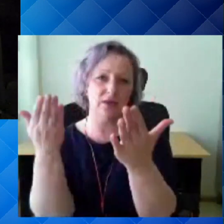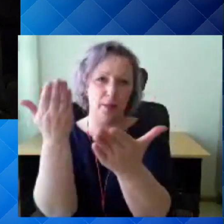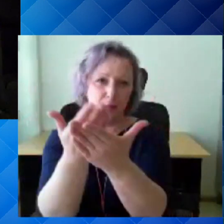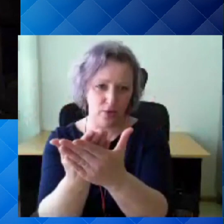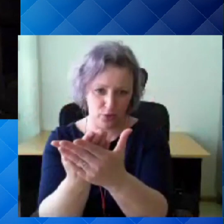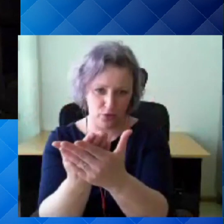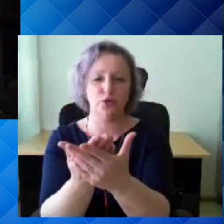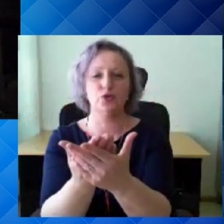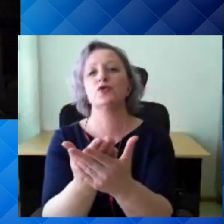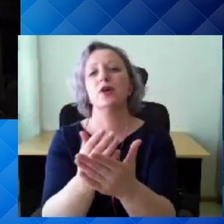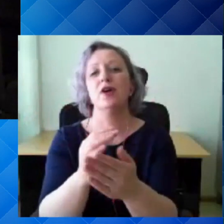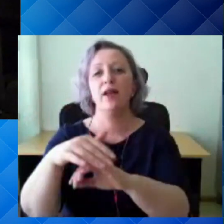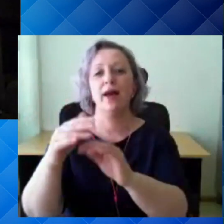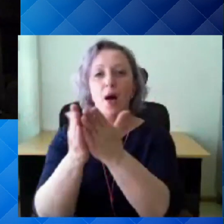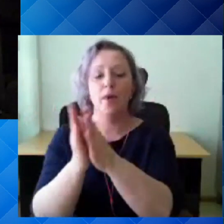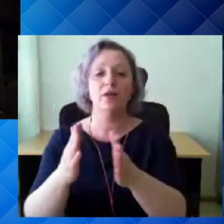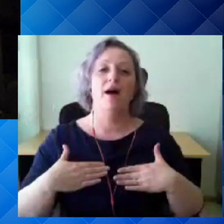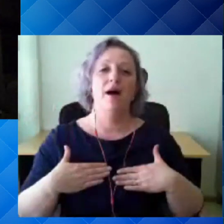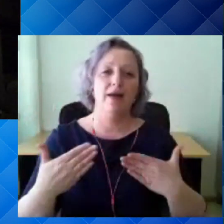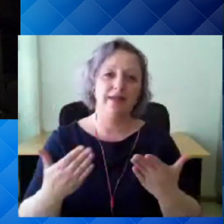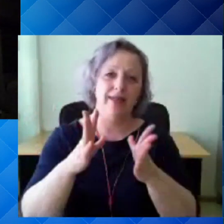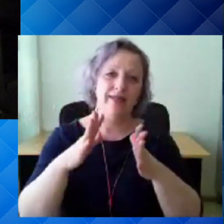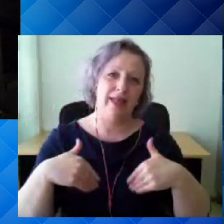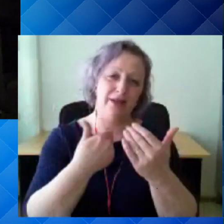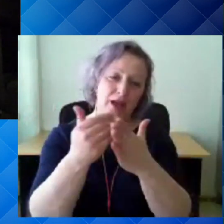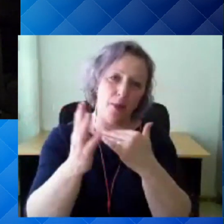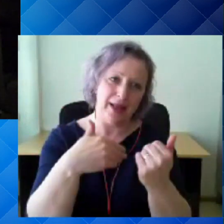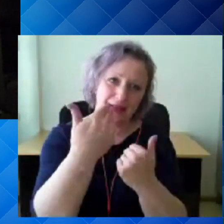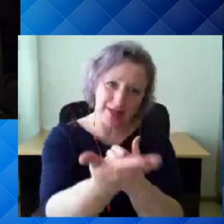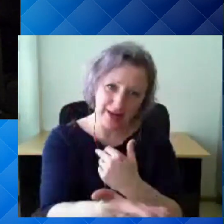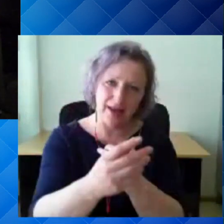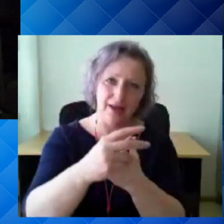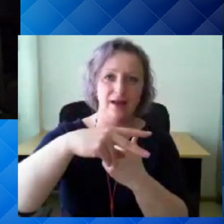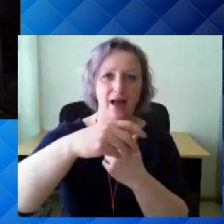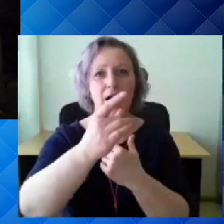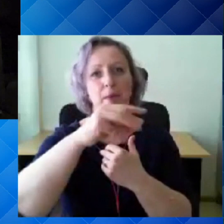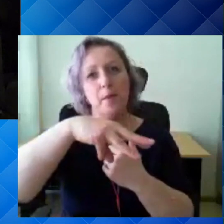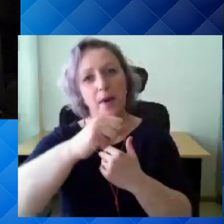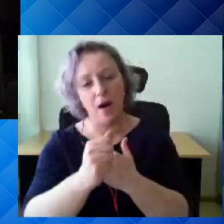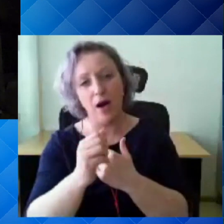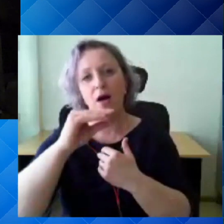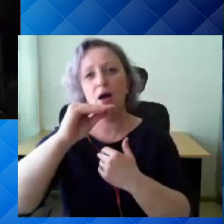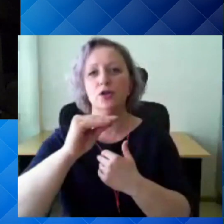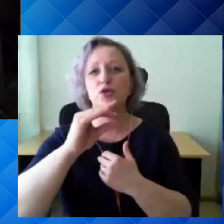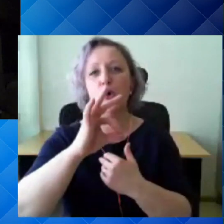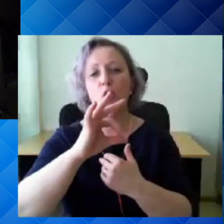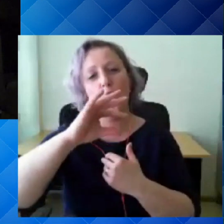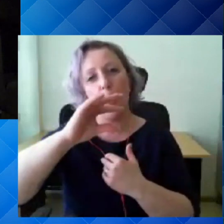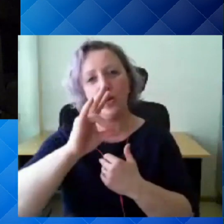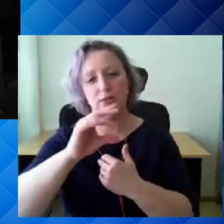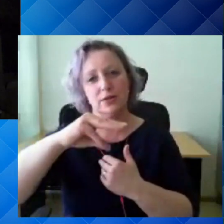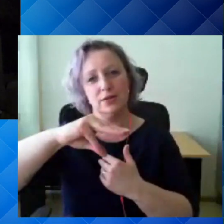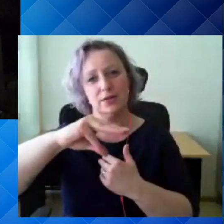tervise ametile nii Marianne Härmale kui ka Irina Totsenkole,